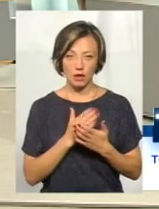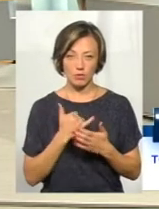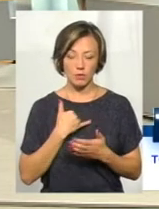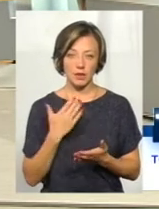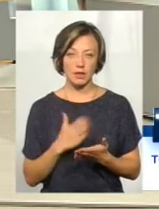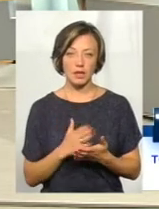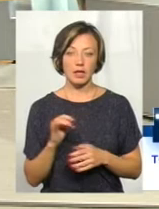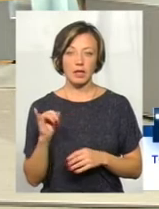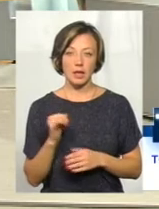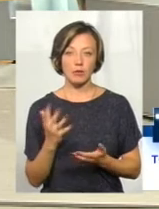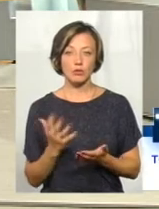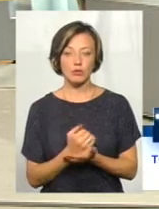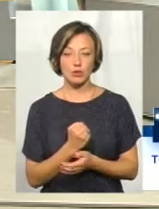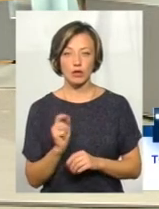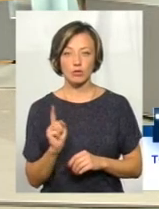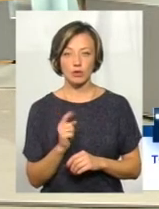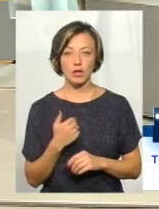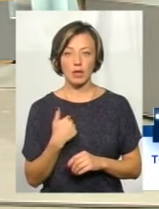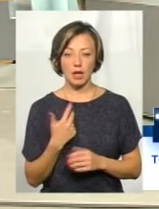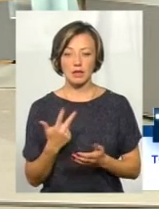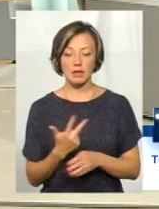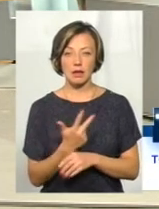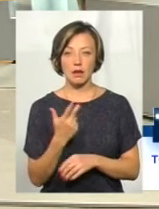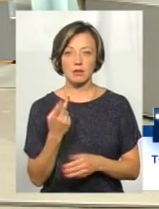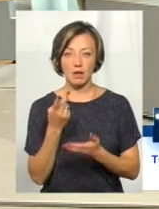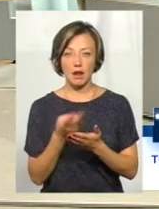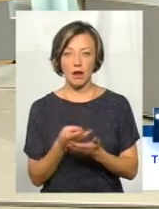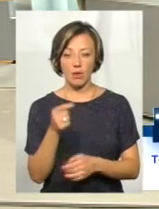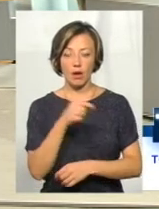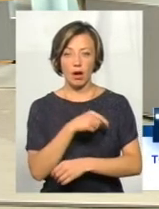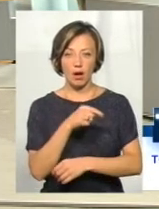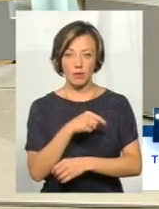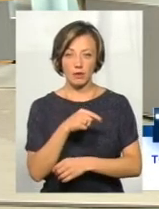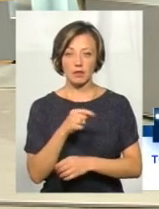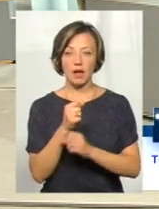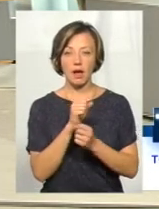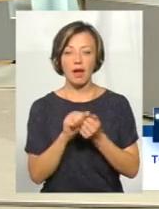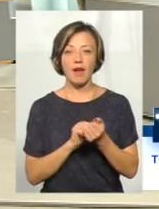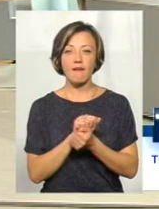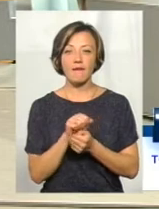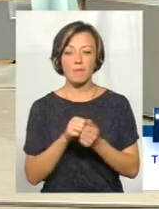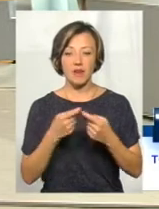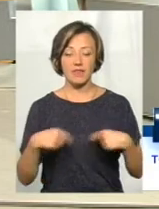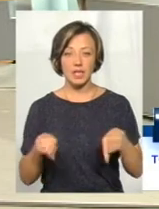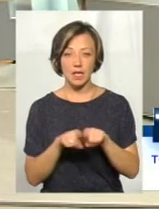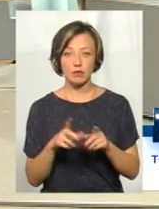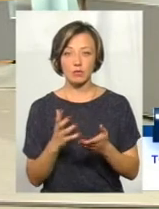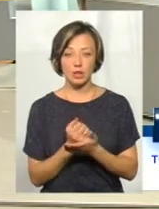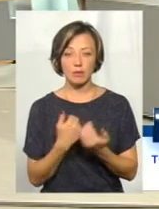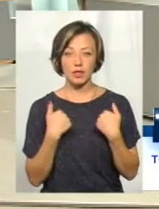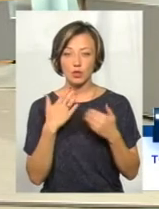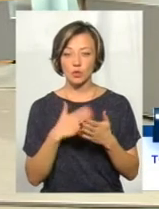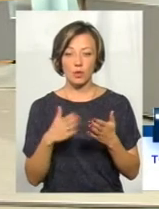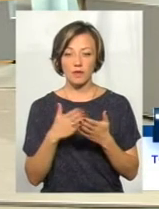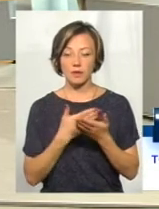І, виходить, я три рази лягаю, тільки скапаюся в ревматології. І, виходить, мені взагалі